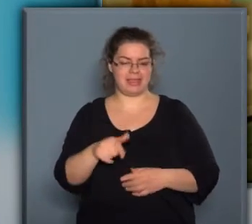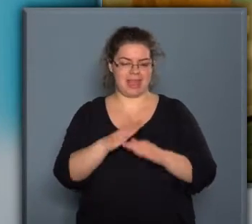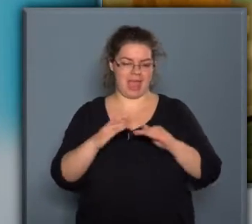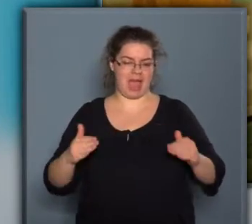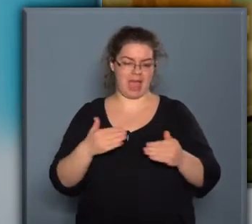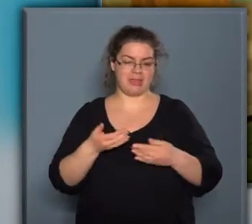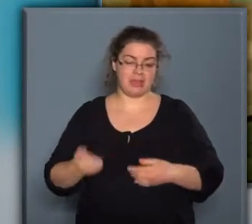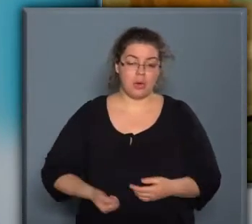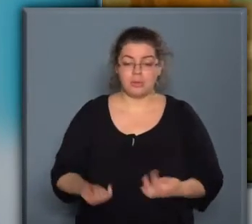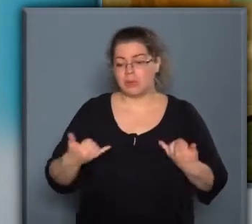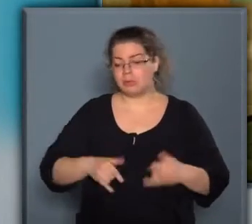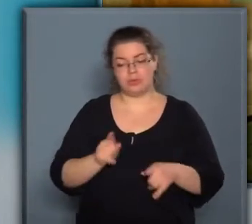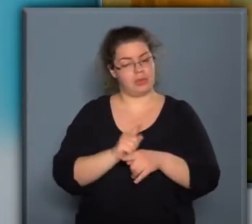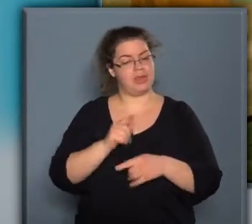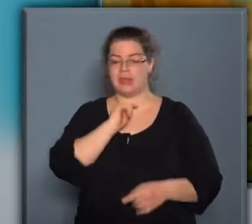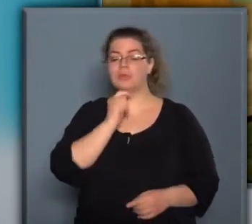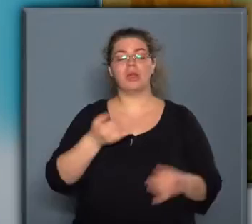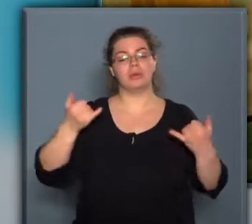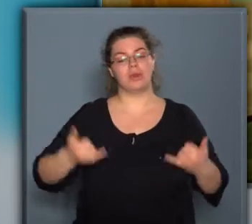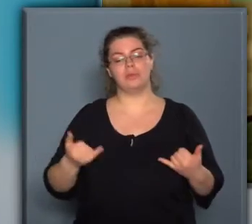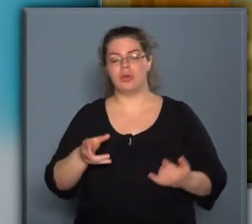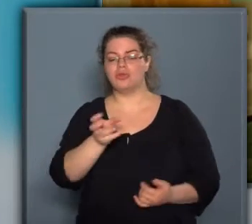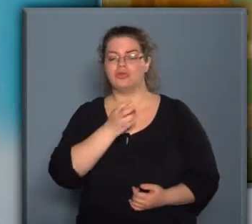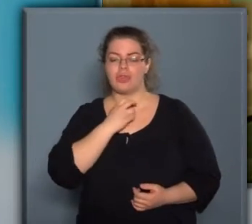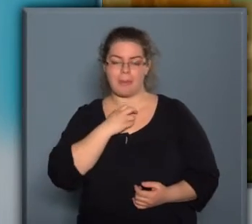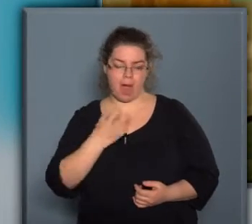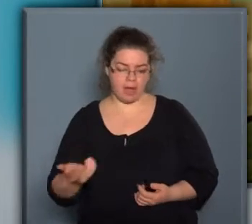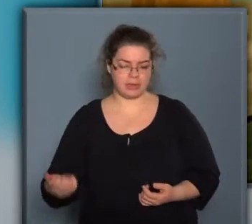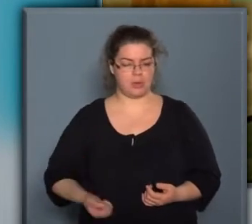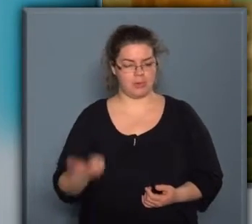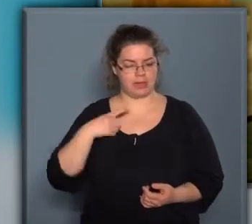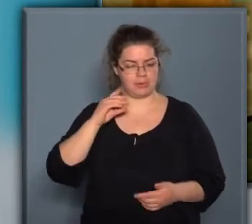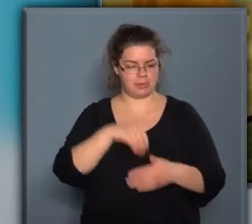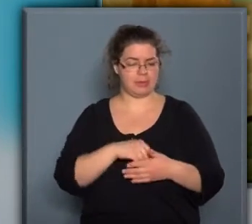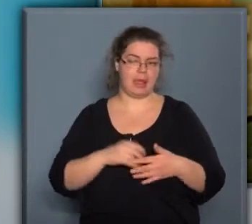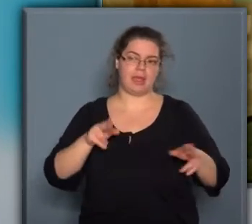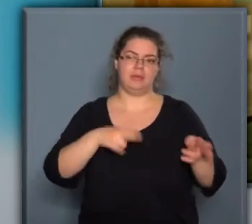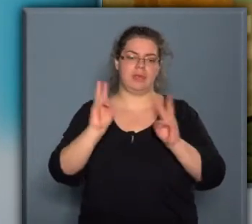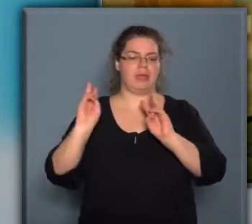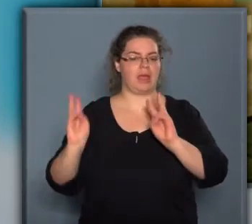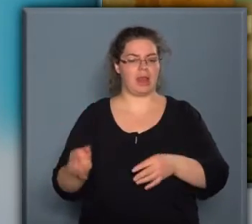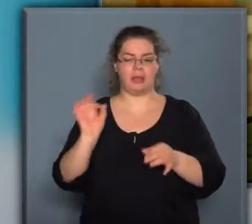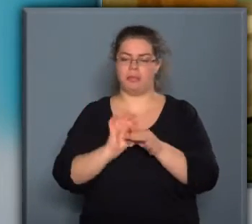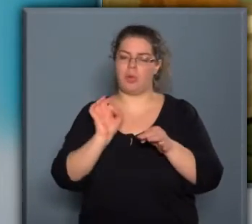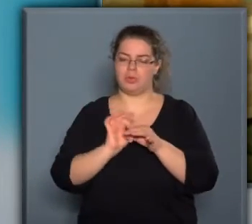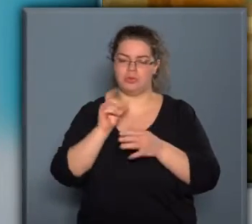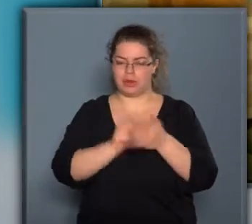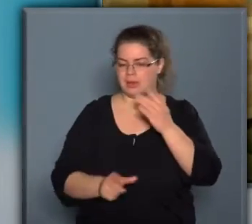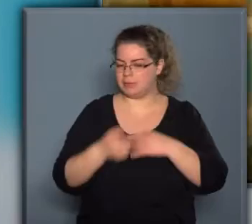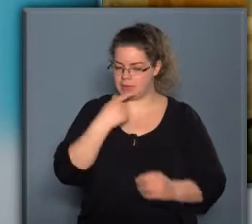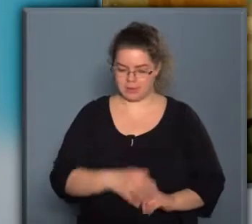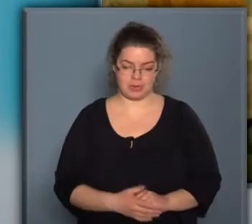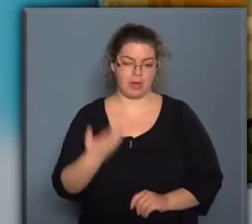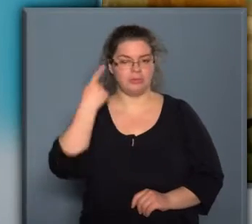Most olyat nem sikerült, úgyhogy most Csabai kolbász volt benne. Akkor ezek után el kell nekem árulni a pontos receptet, ha tudja